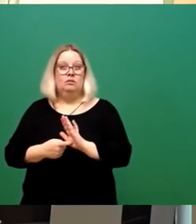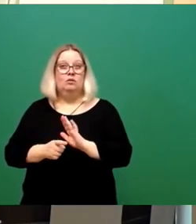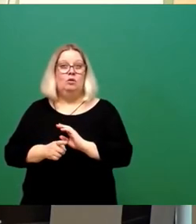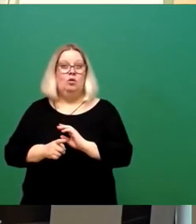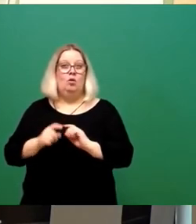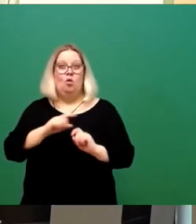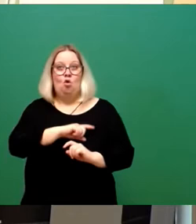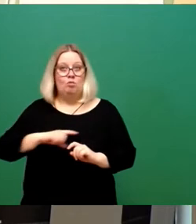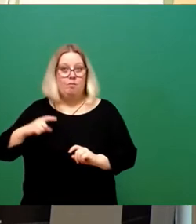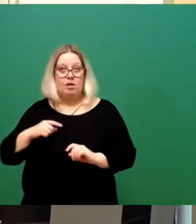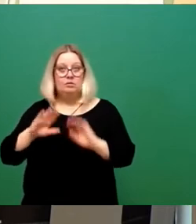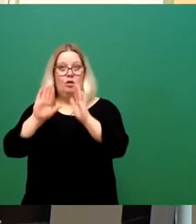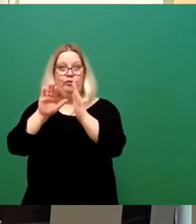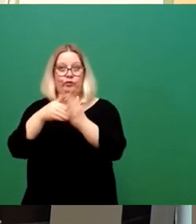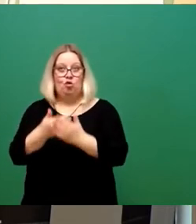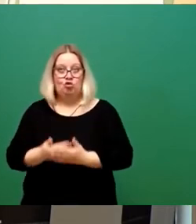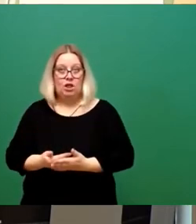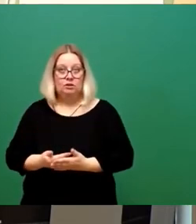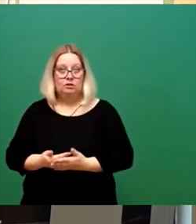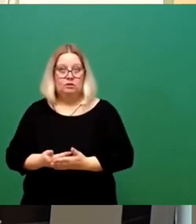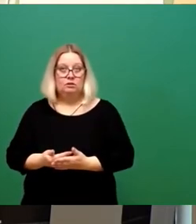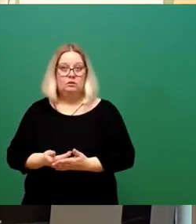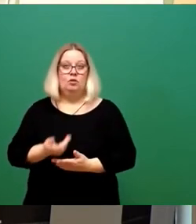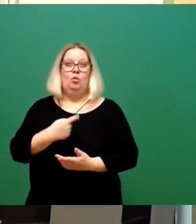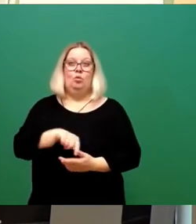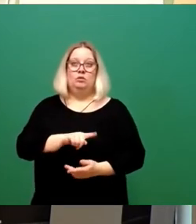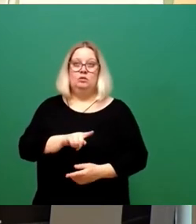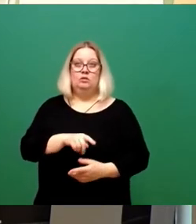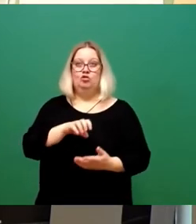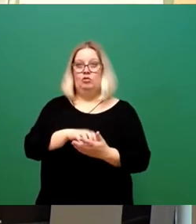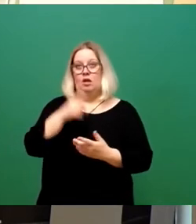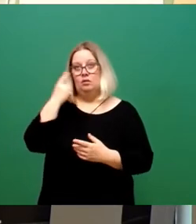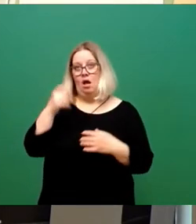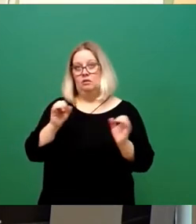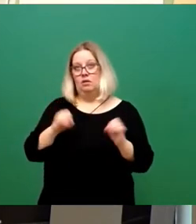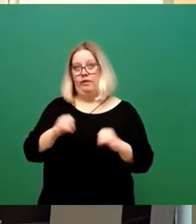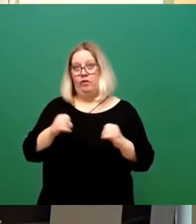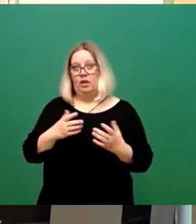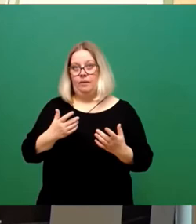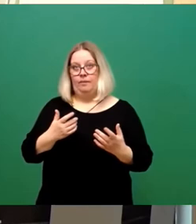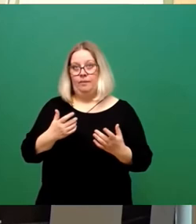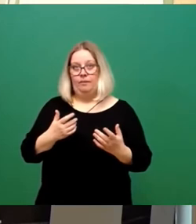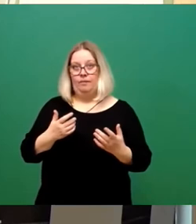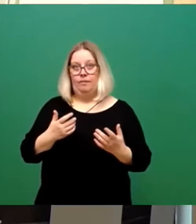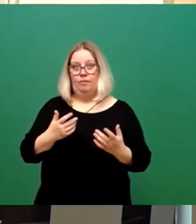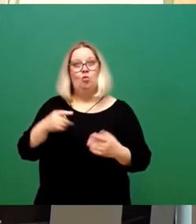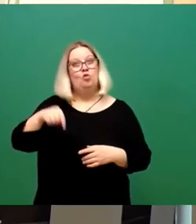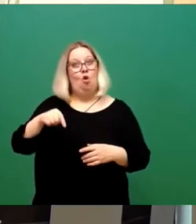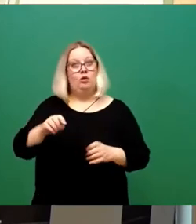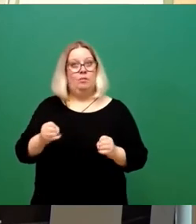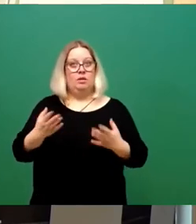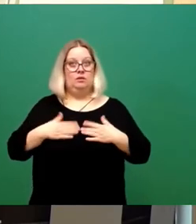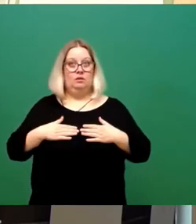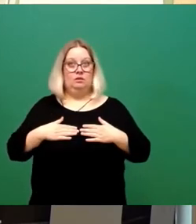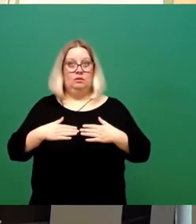vorschlägt und das Einvernehmen des Stadtrates dann hergestellt wird. Und genau das ist heute passiert. Nicht mit einem